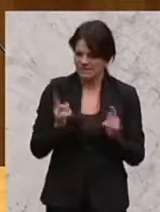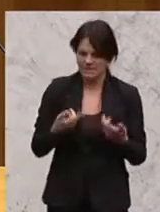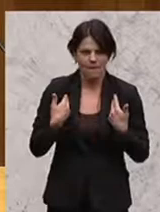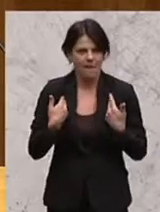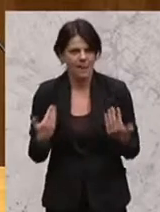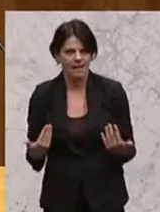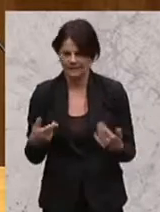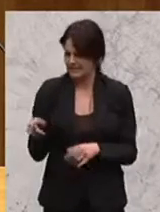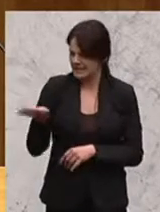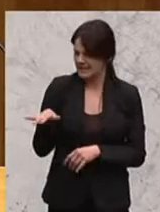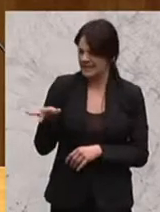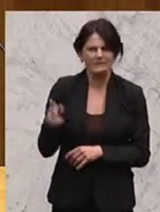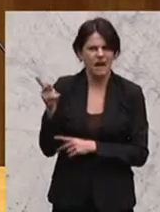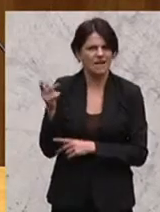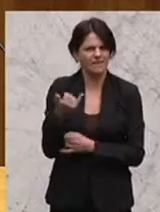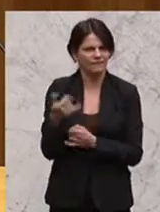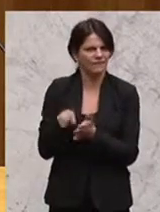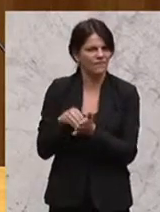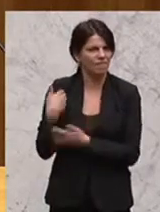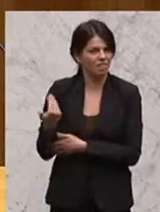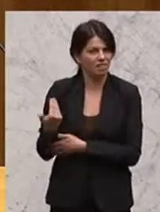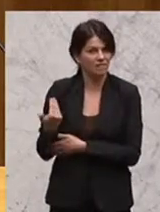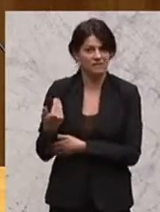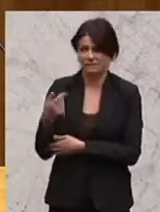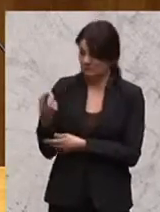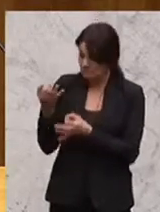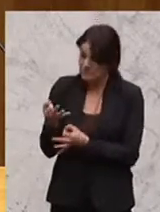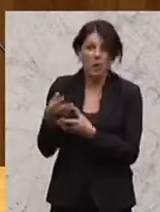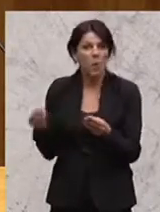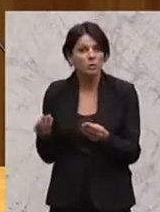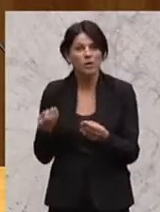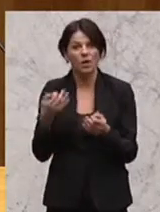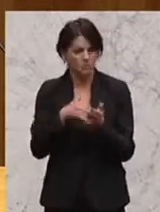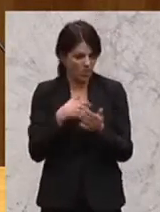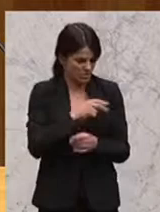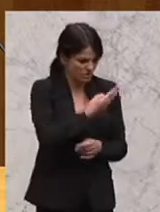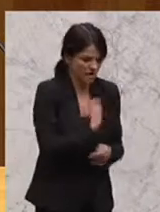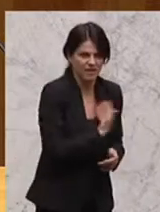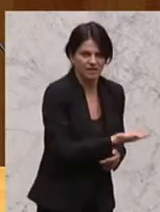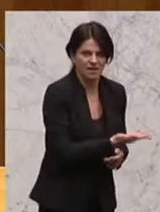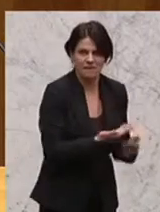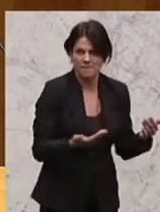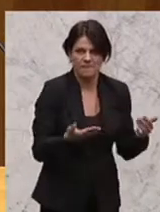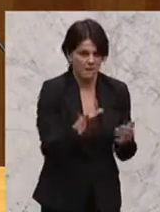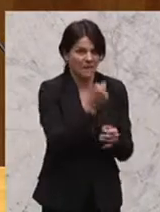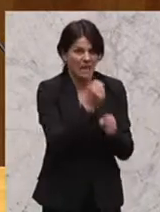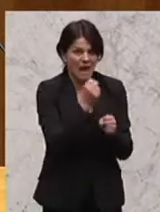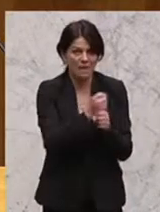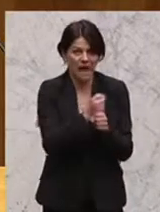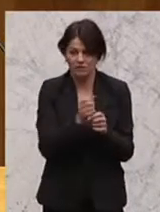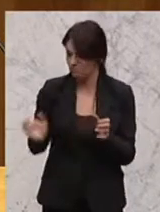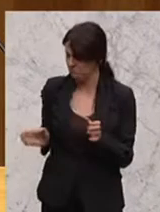tatsächlich die Registrierkasse einsetzen. Ist das eine praktische Lösung oder muss man einen zweiten Mitarbeiter